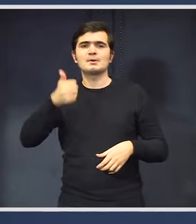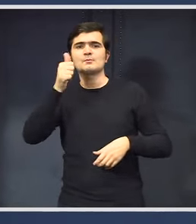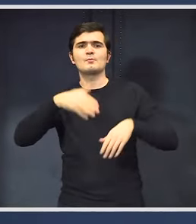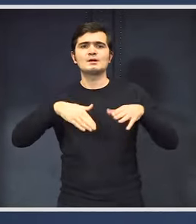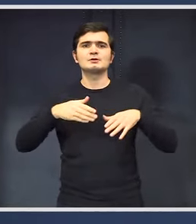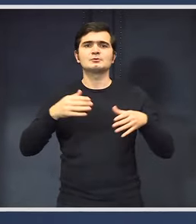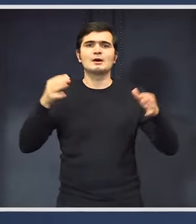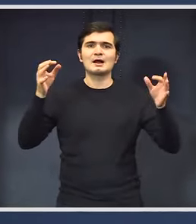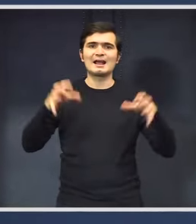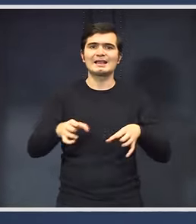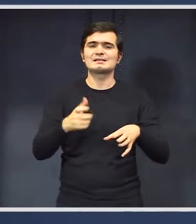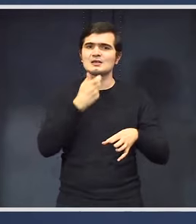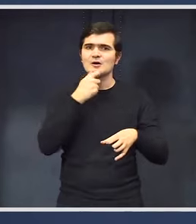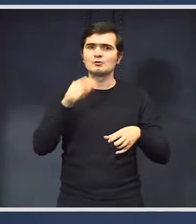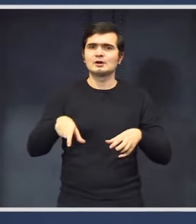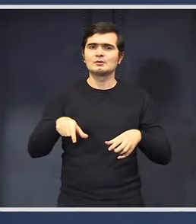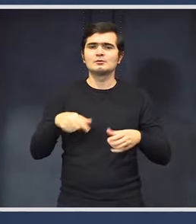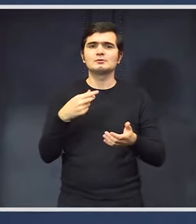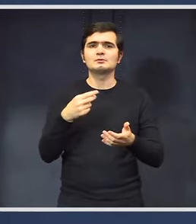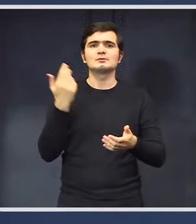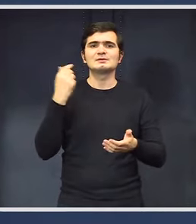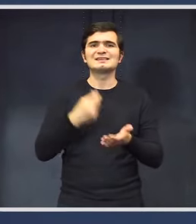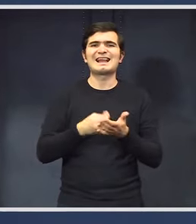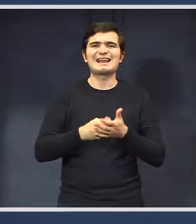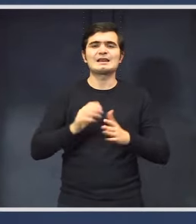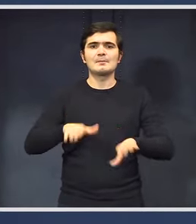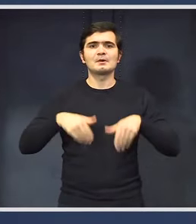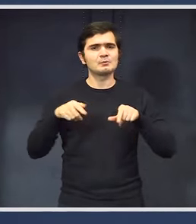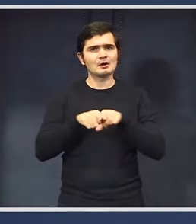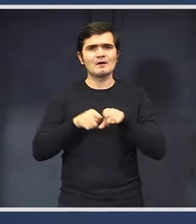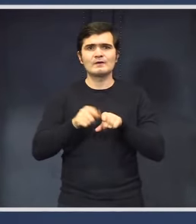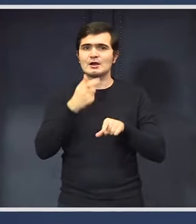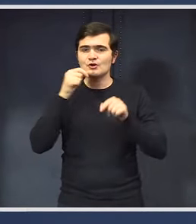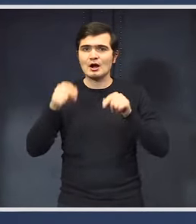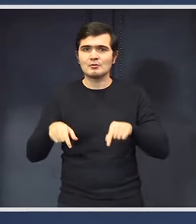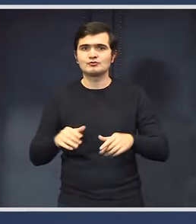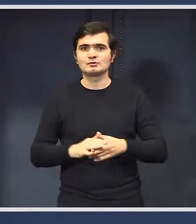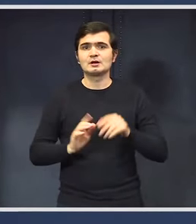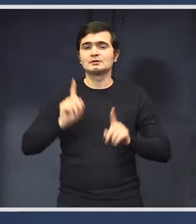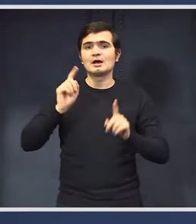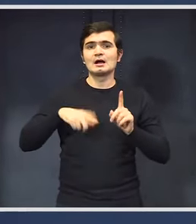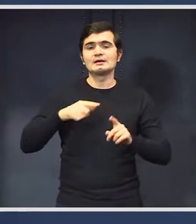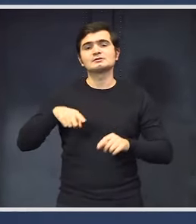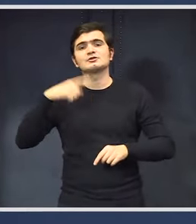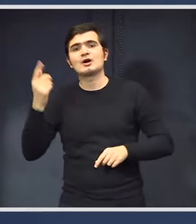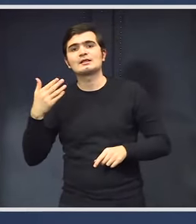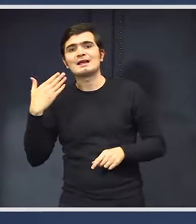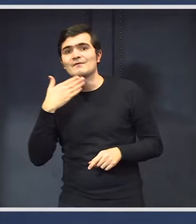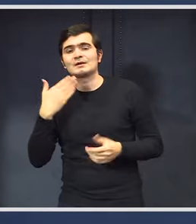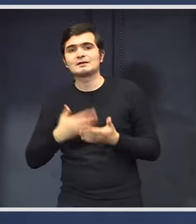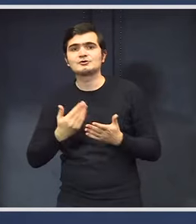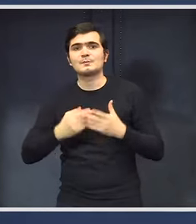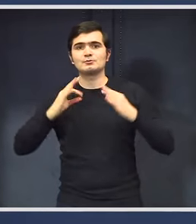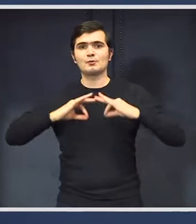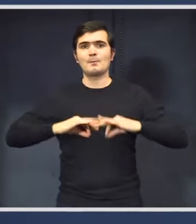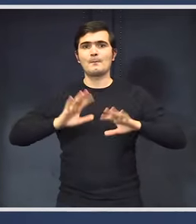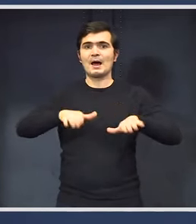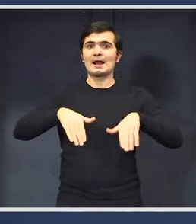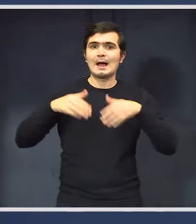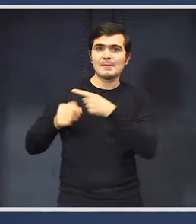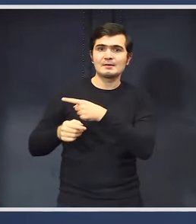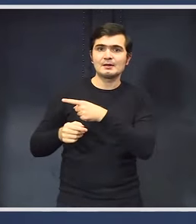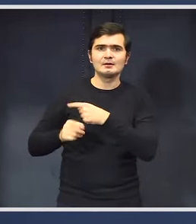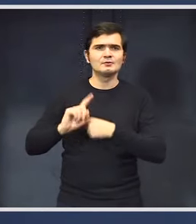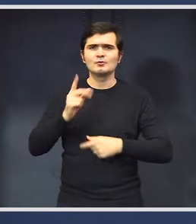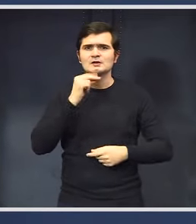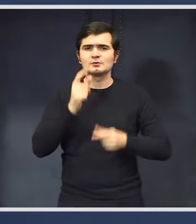minteală lor anul trecut și le-au și anii acestea înghețate. Dacă mai sunt și alte privilegii pe care le-au parlamentarii, ați stat discuții politice. Eu știu că...